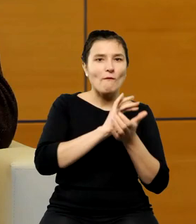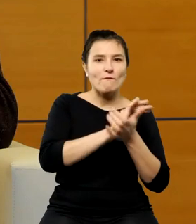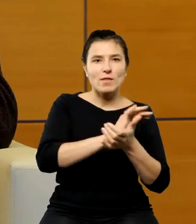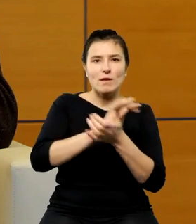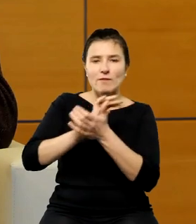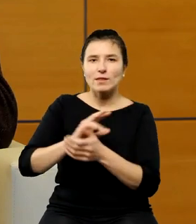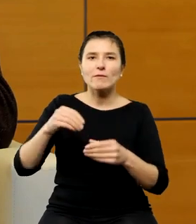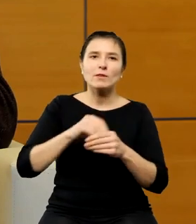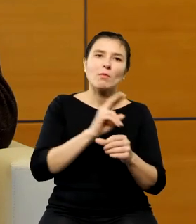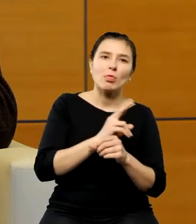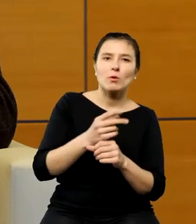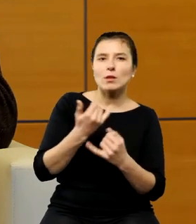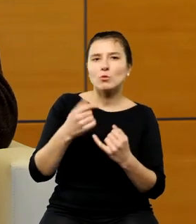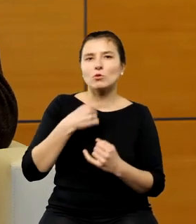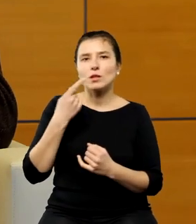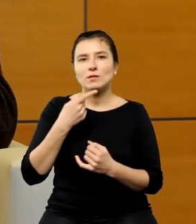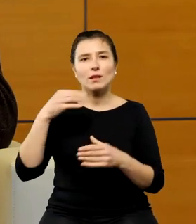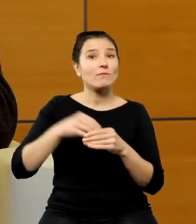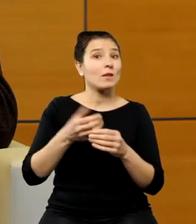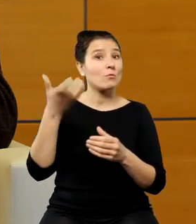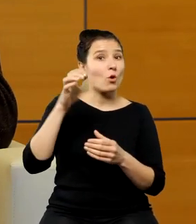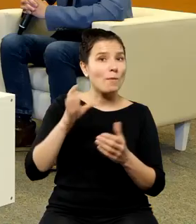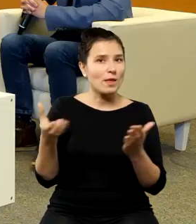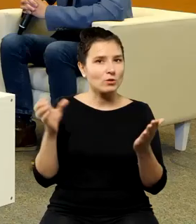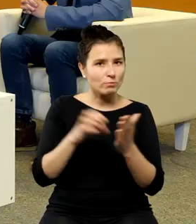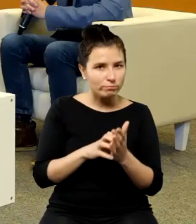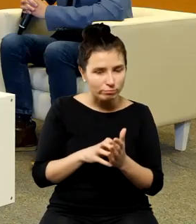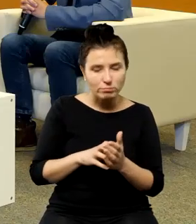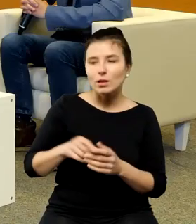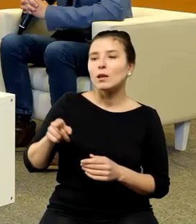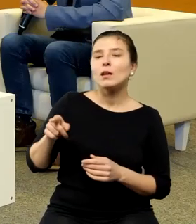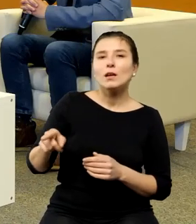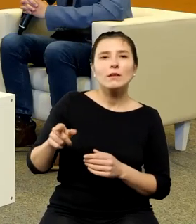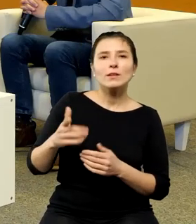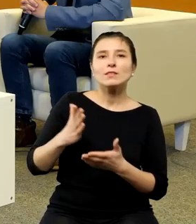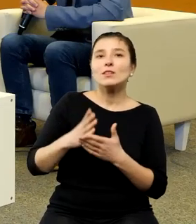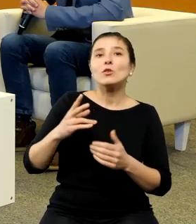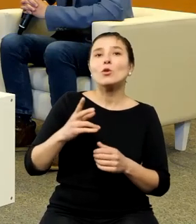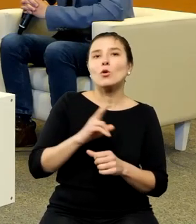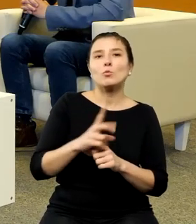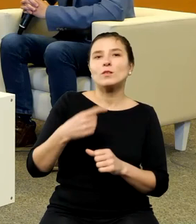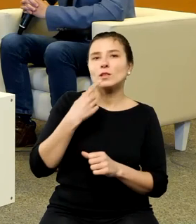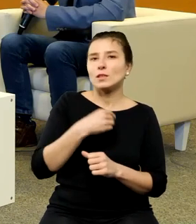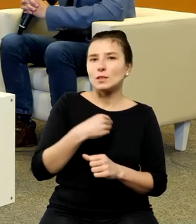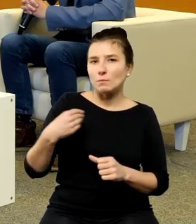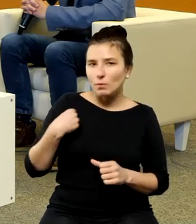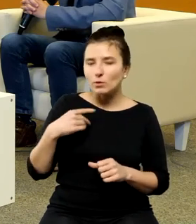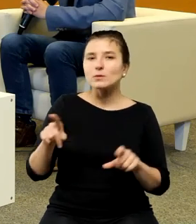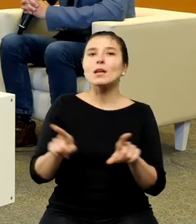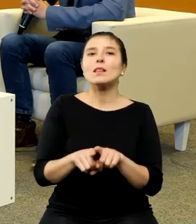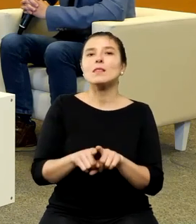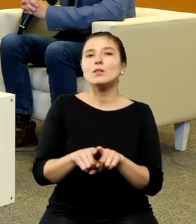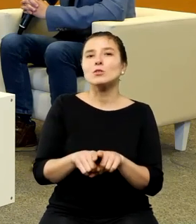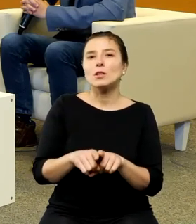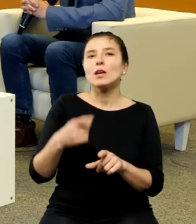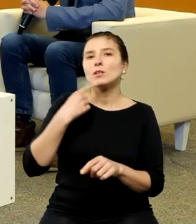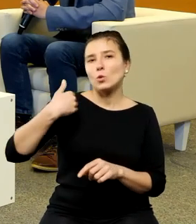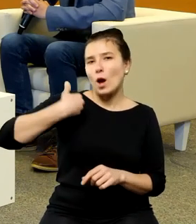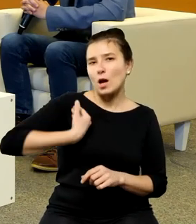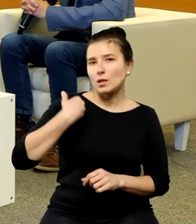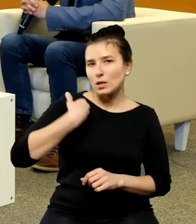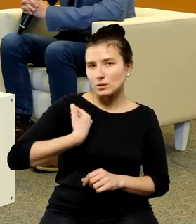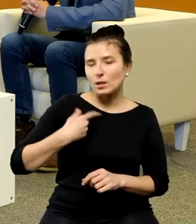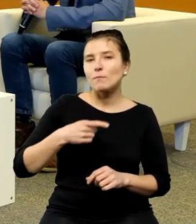języki z komentarzami więc pojawił się Kopernik nie tylko w języku polskim ale w języku angielskim